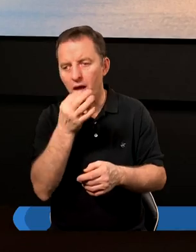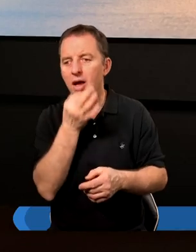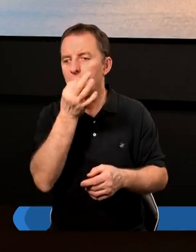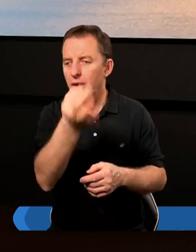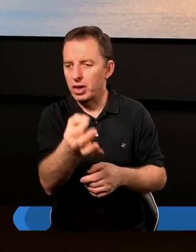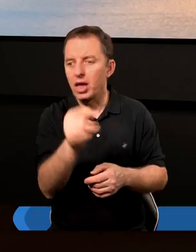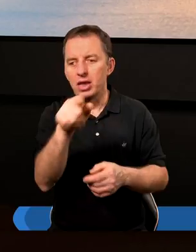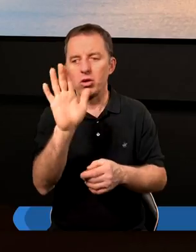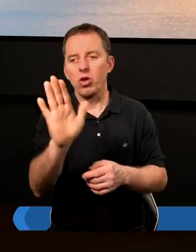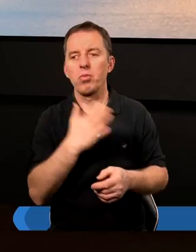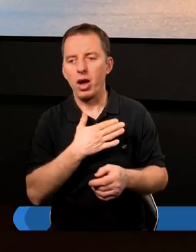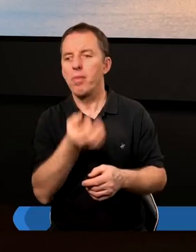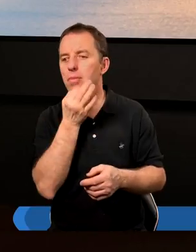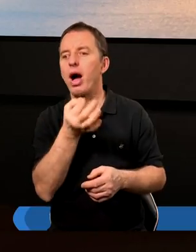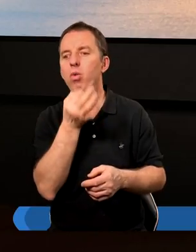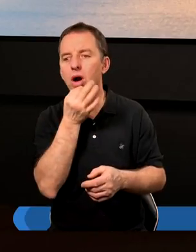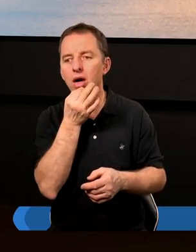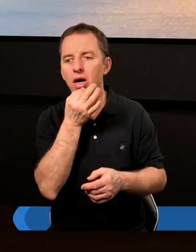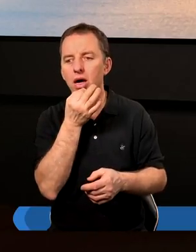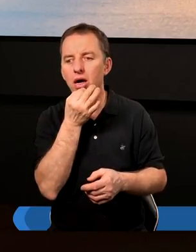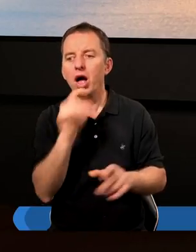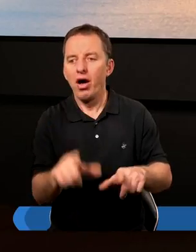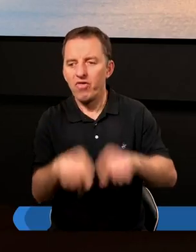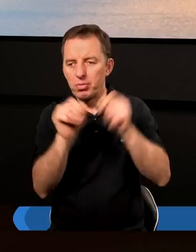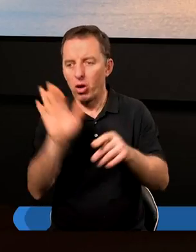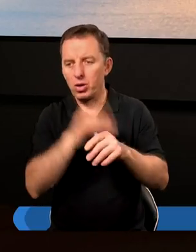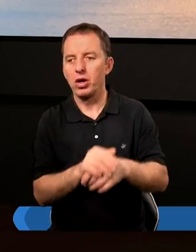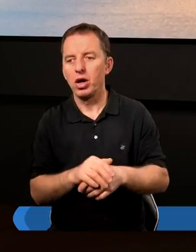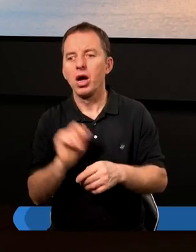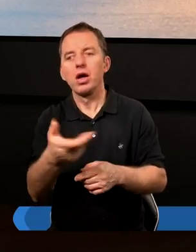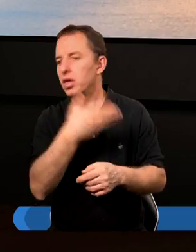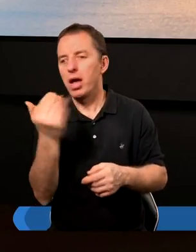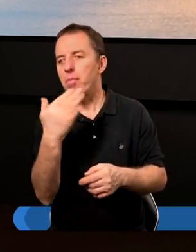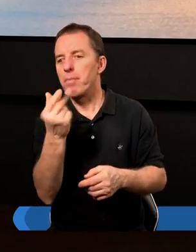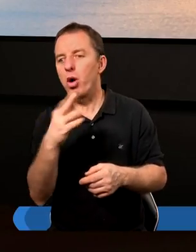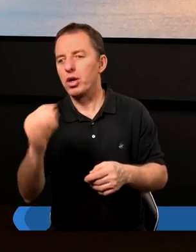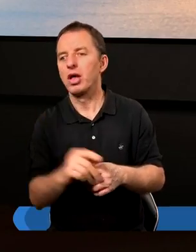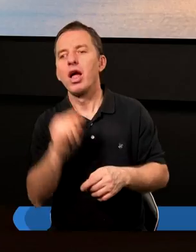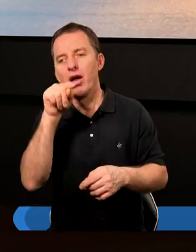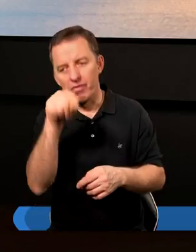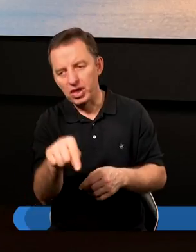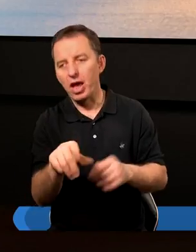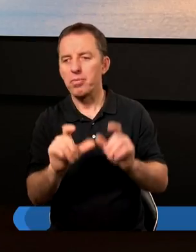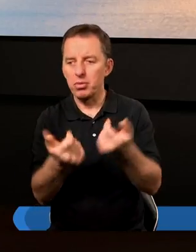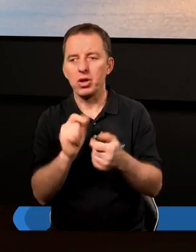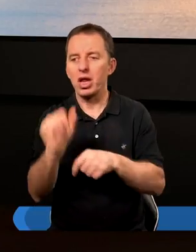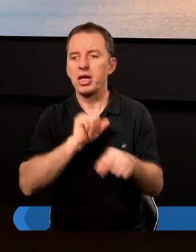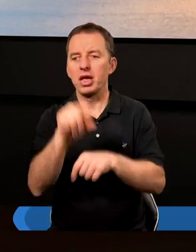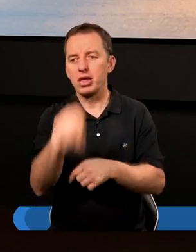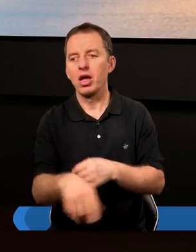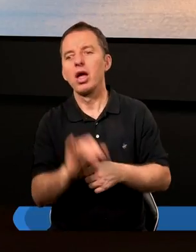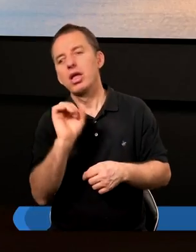Pytanie, czy ten, który ma bardzo mało, wybrał Boga, a nie ma mąda? Nawet w tym przypadku nie jest to